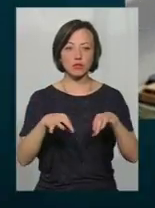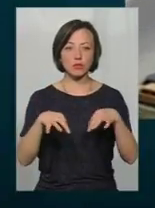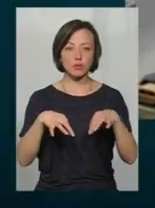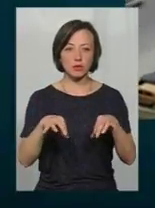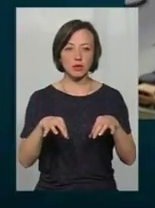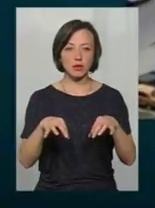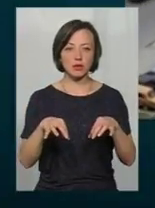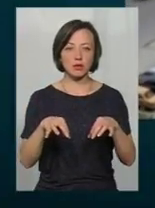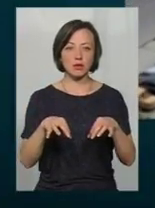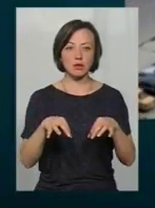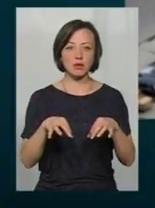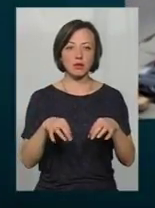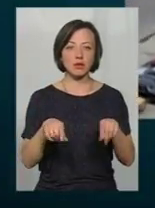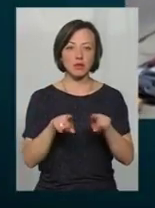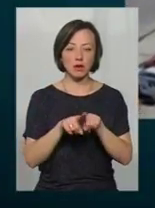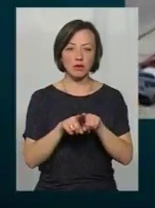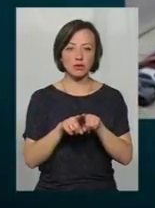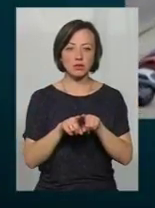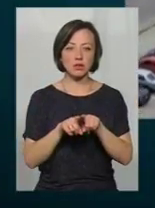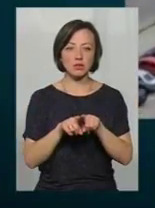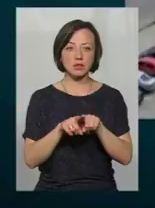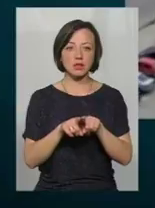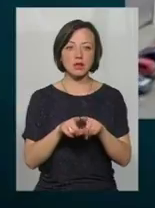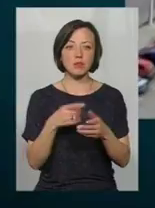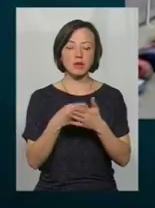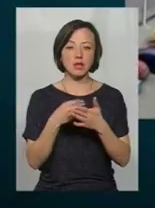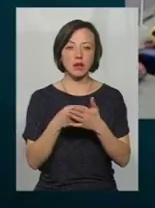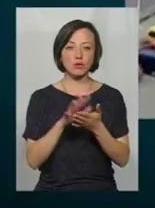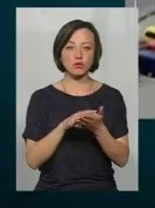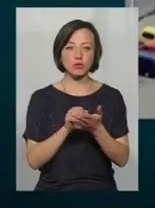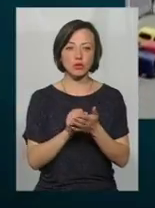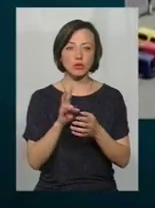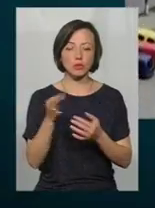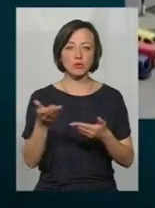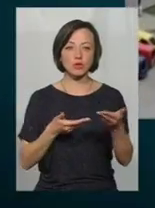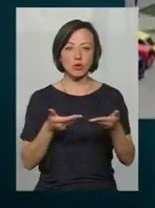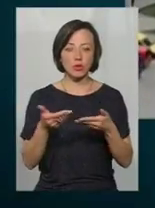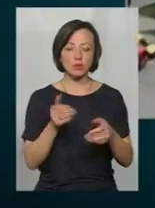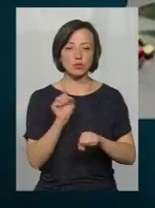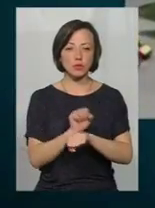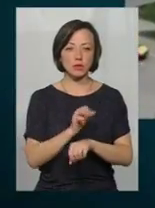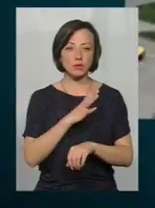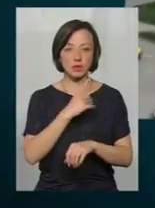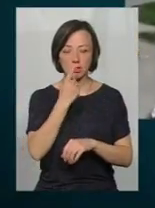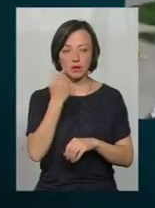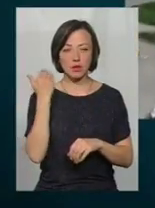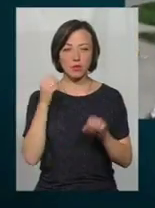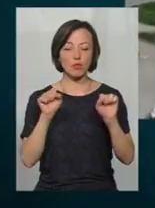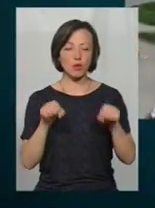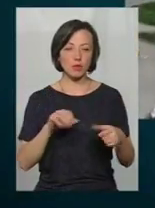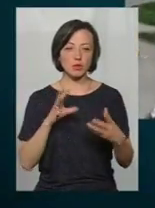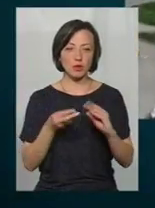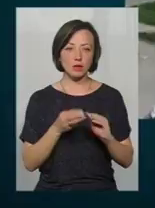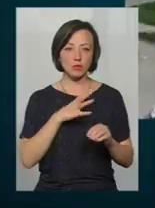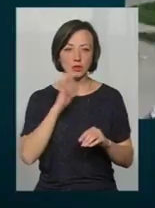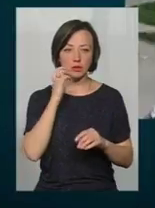киоск в'їхав. Також тільки матеріальні шкоди були, але якби там були пішоходи, там була зупинка недалеко, то могли б наслідки